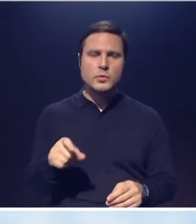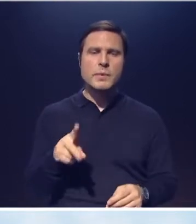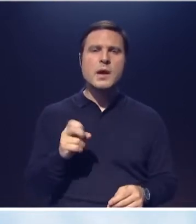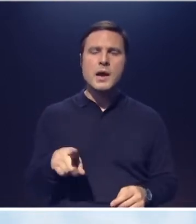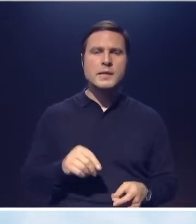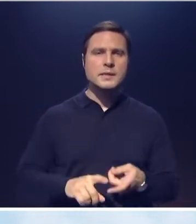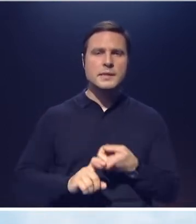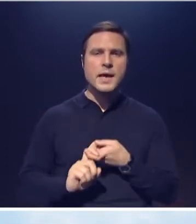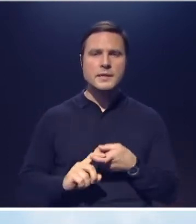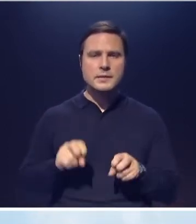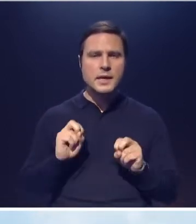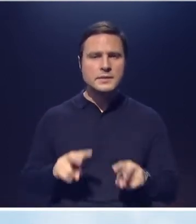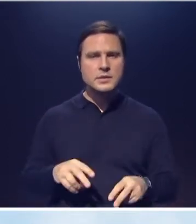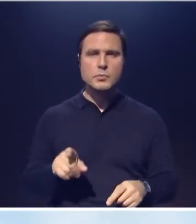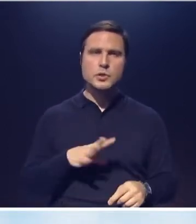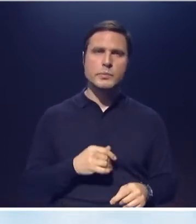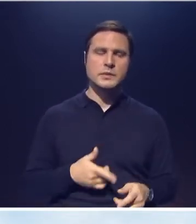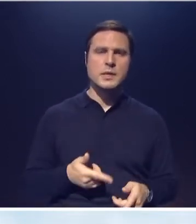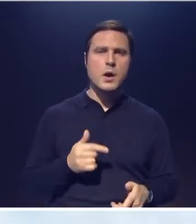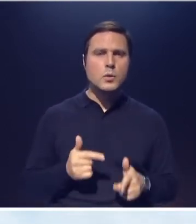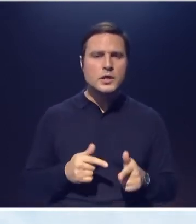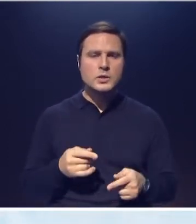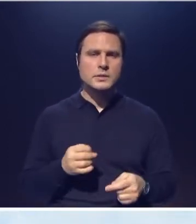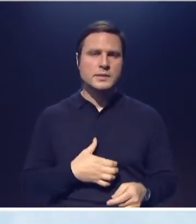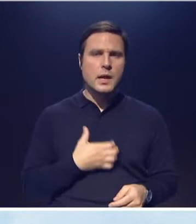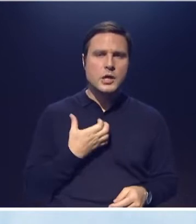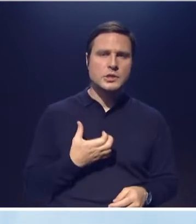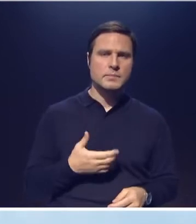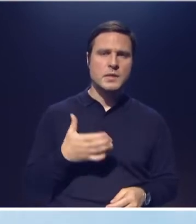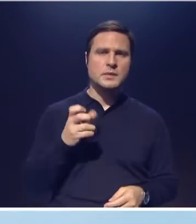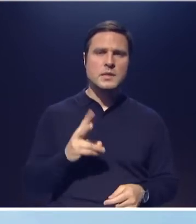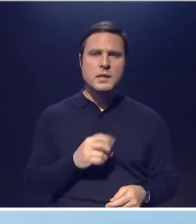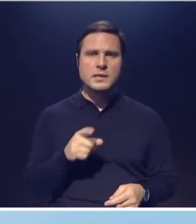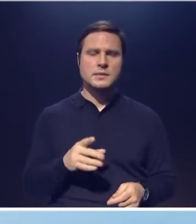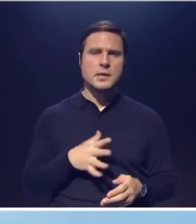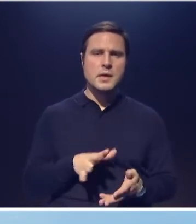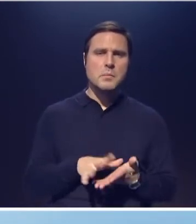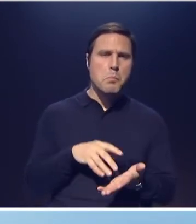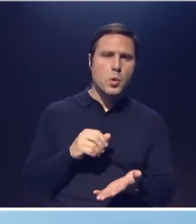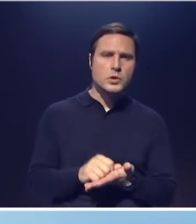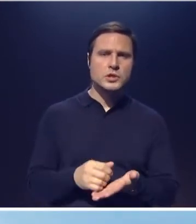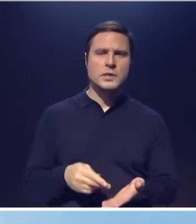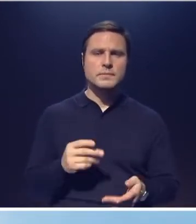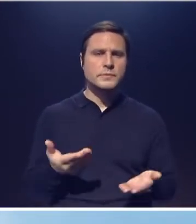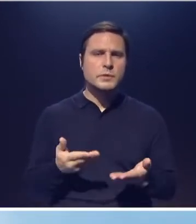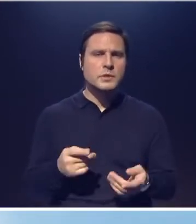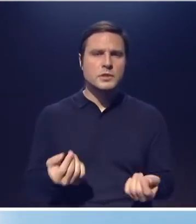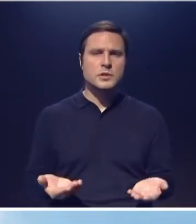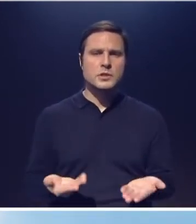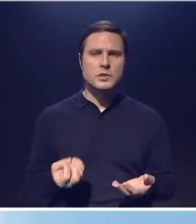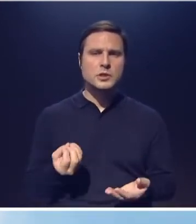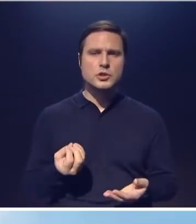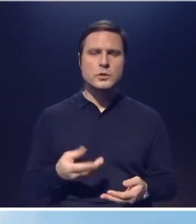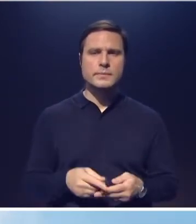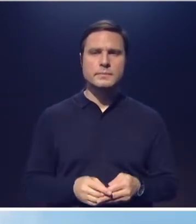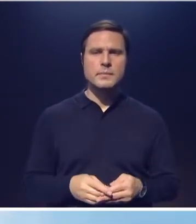токсичны? Может быть, они угрожают всяким страшным сглазом, порчей, чем-то еще? Вы же раскрывали